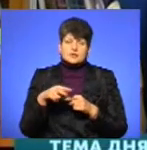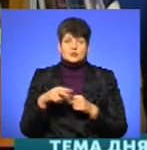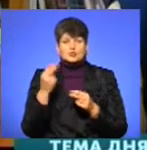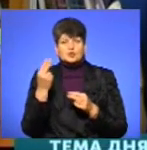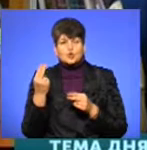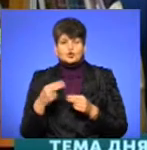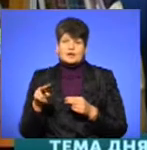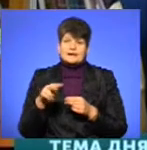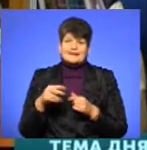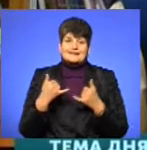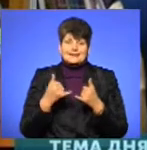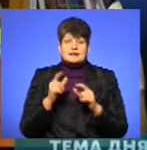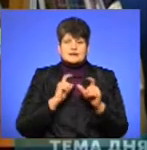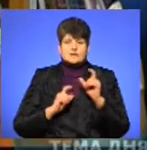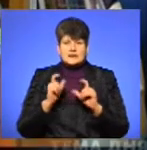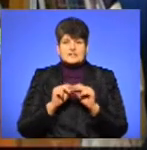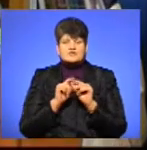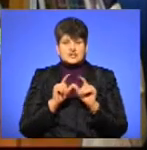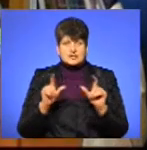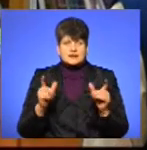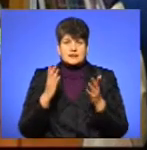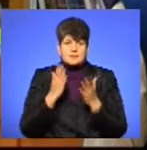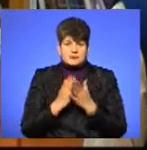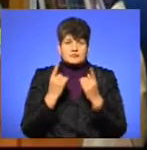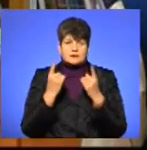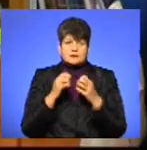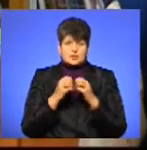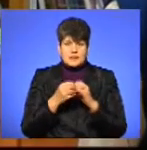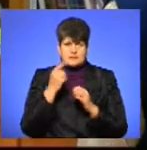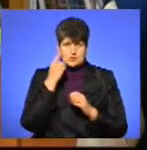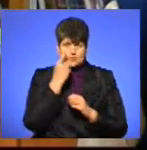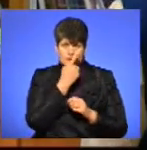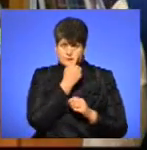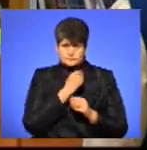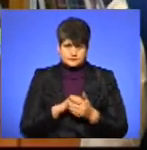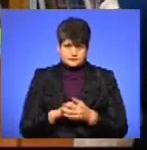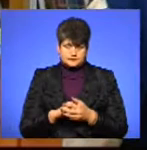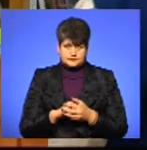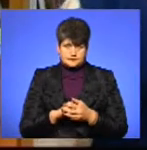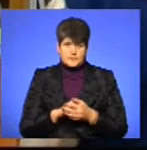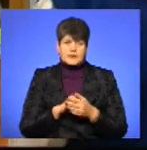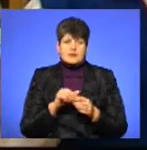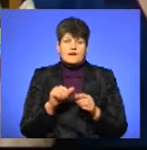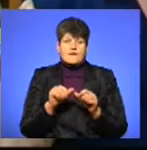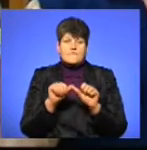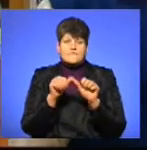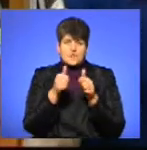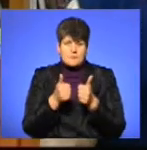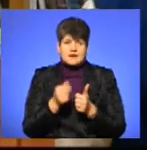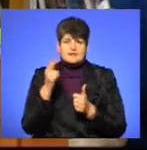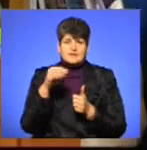для учнів і студентів шкіл, які мають глибокі вади зору. Сам формат Дейзі –